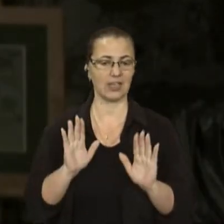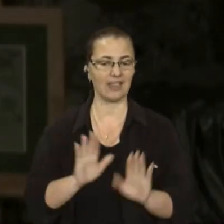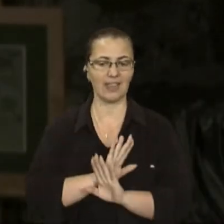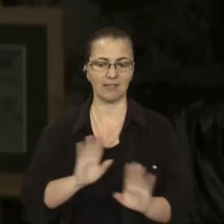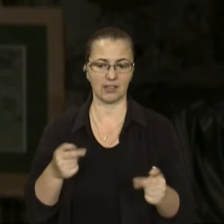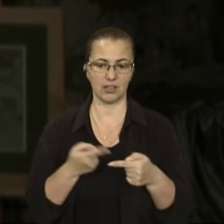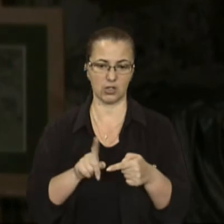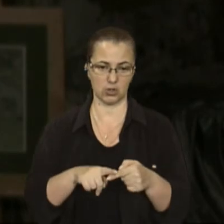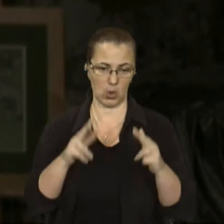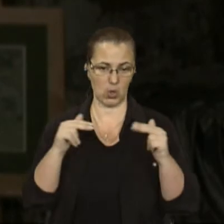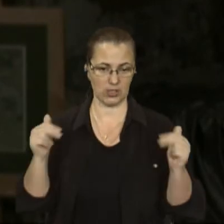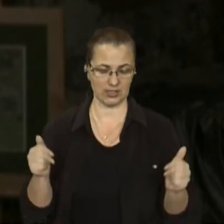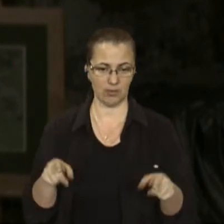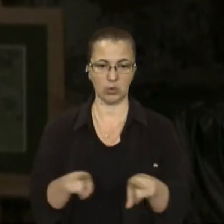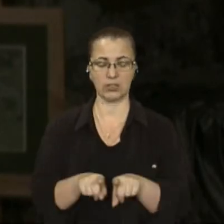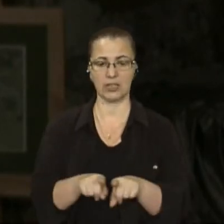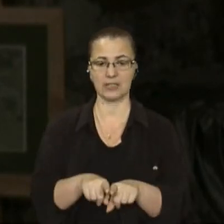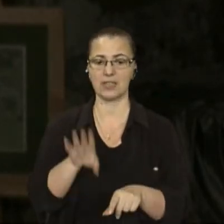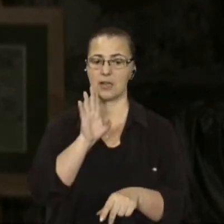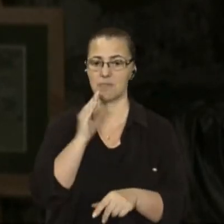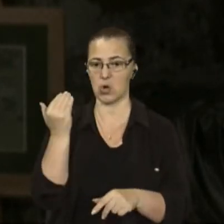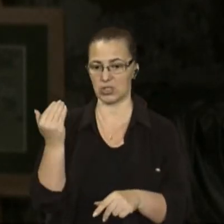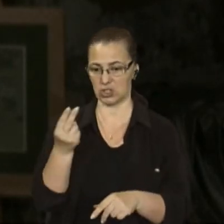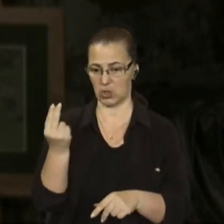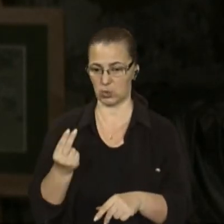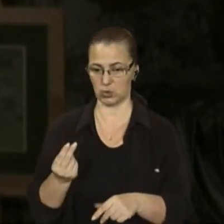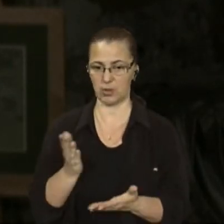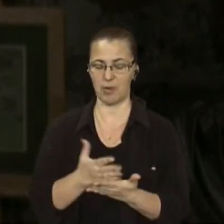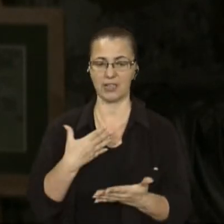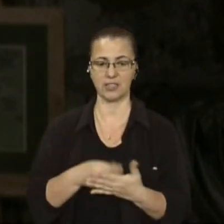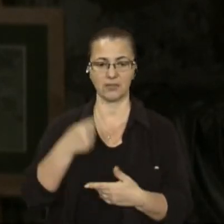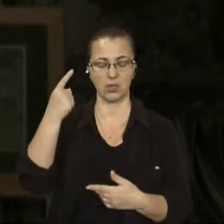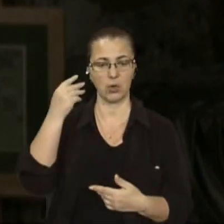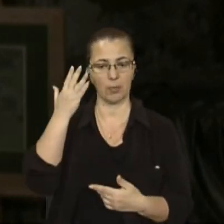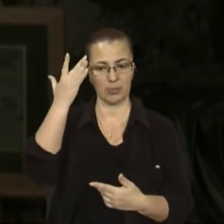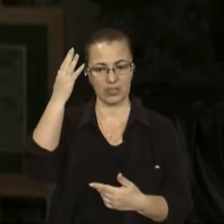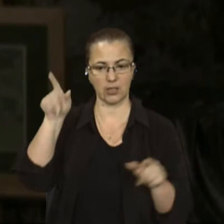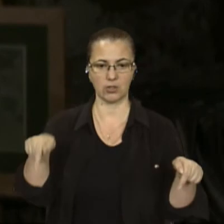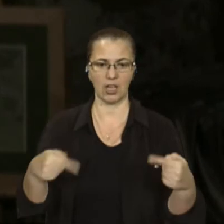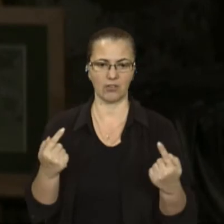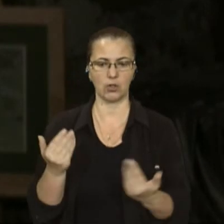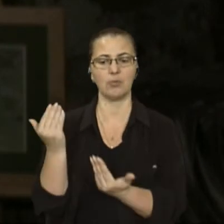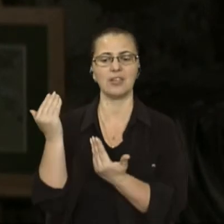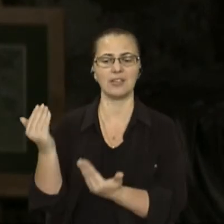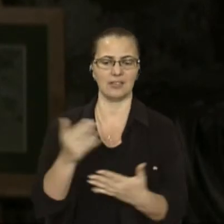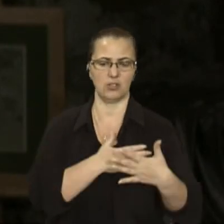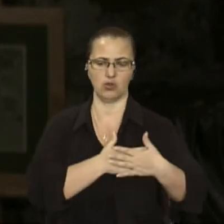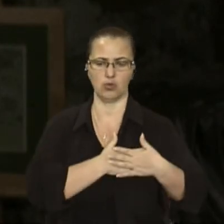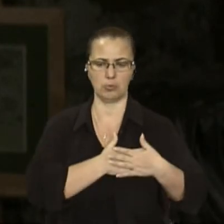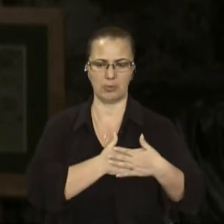замку. Так само художниця, вона має якусь свою мрію на відновлення, можливо, любих її пам'яток.